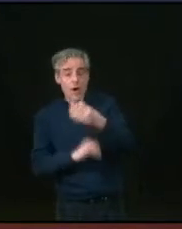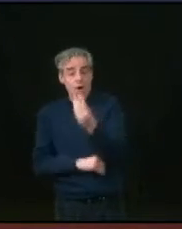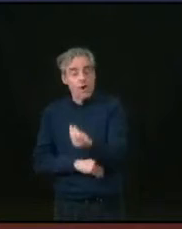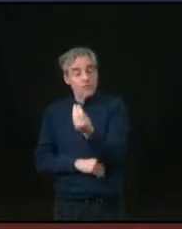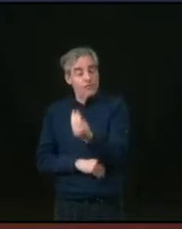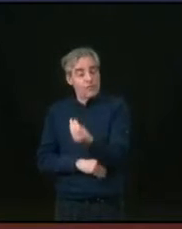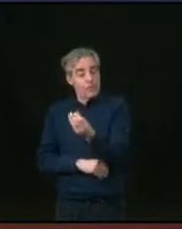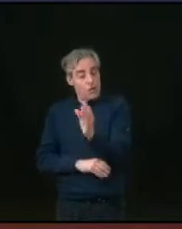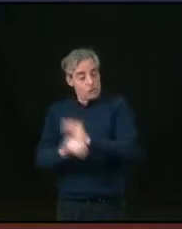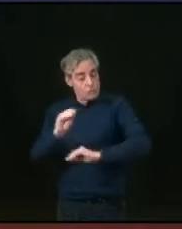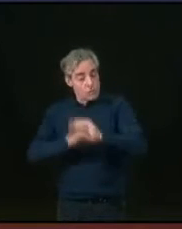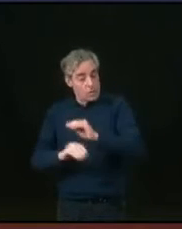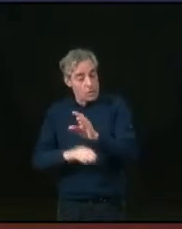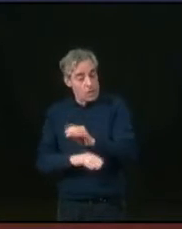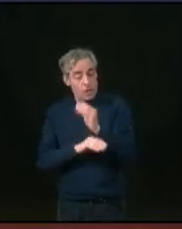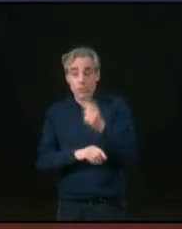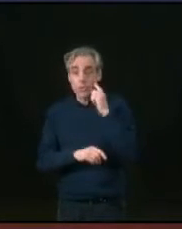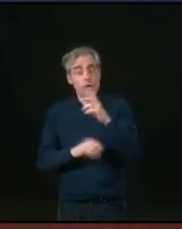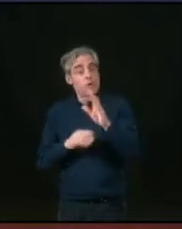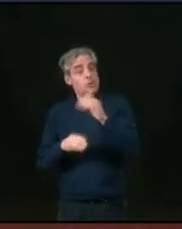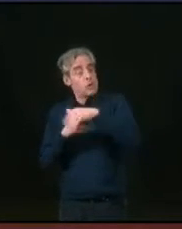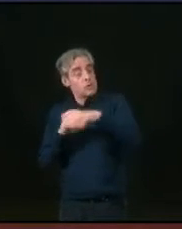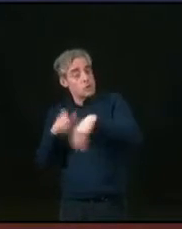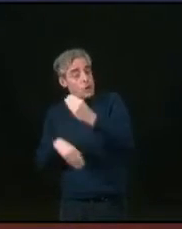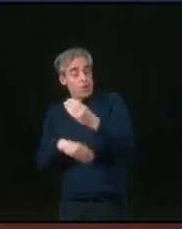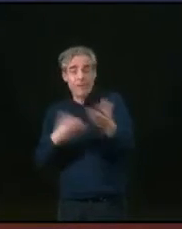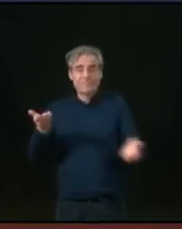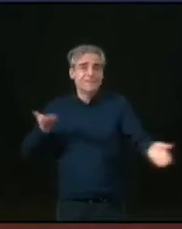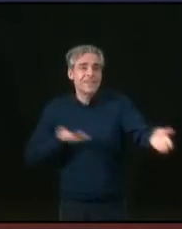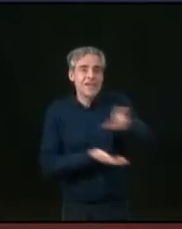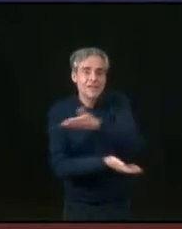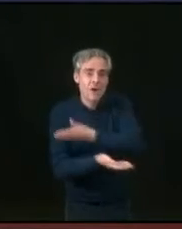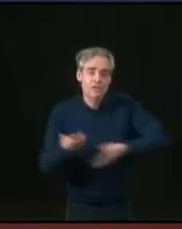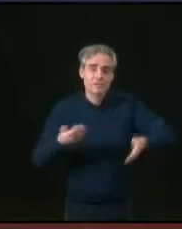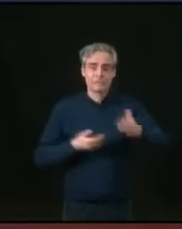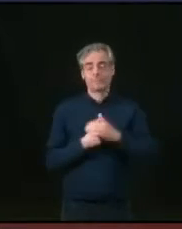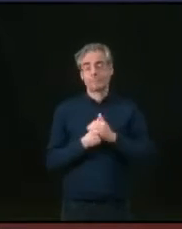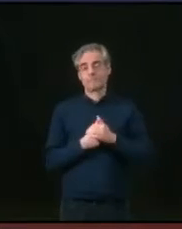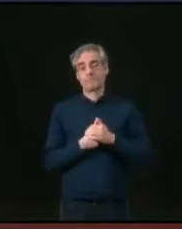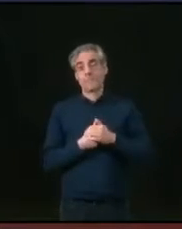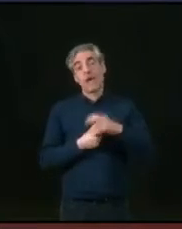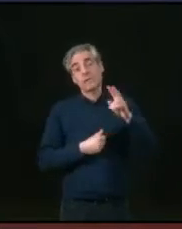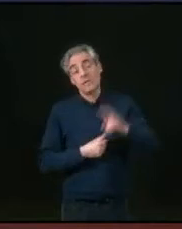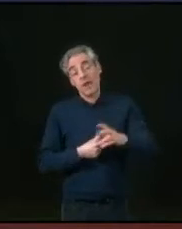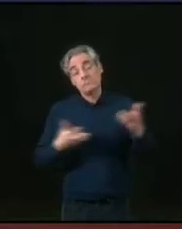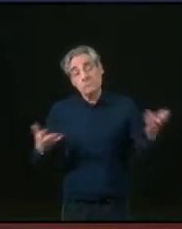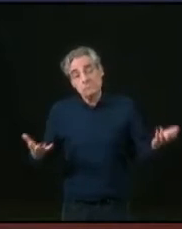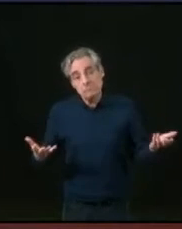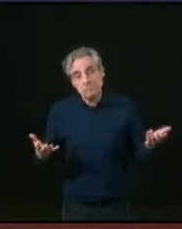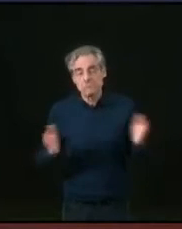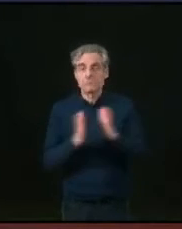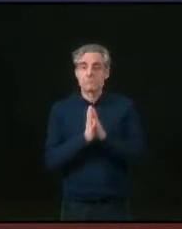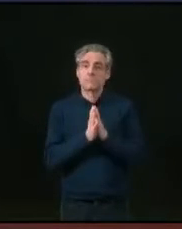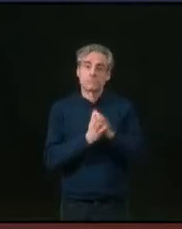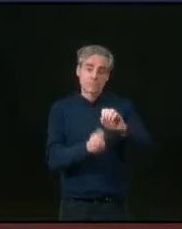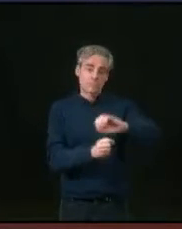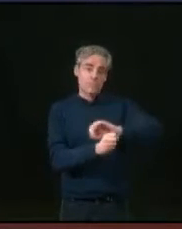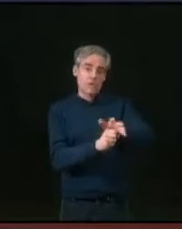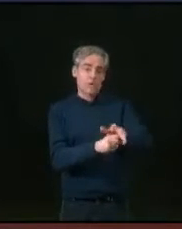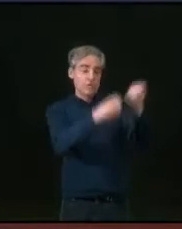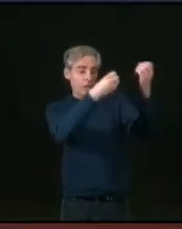sortir tel soir ? Voilà, c'est tout cela que nous allons mettre en place. Alors,'est vrai, et je conclue par là, la Covid est arrivée.